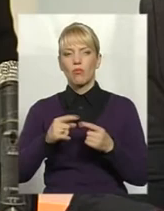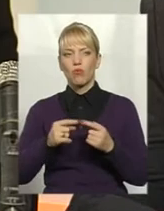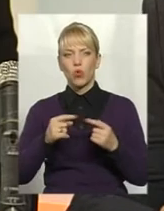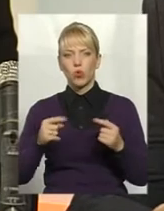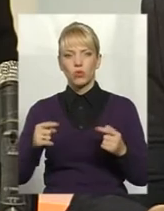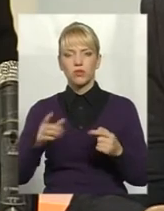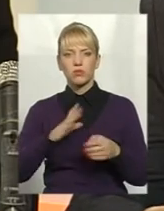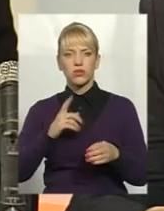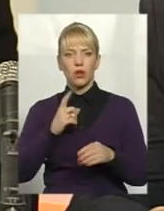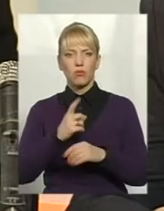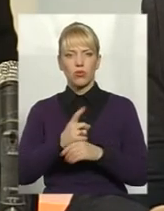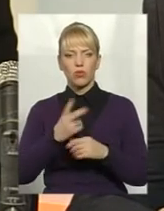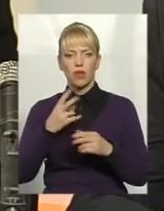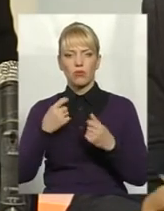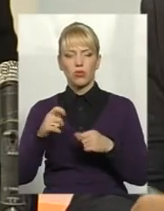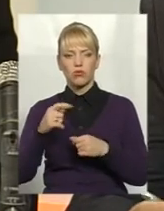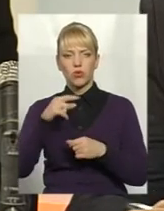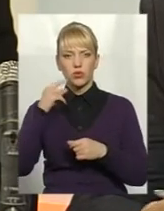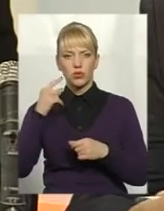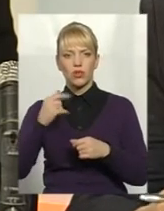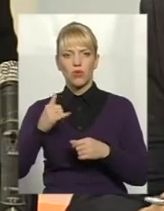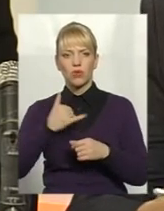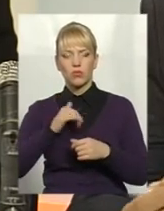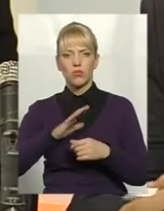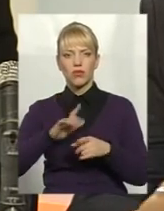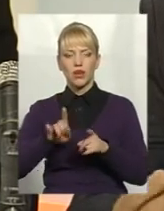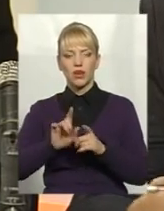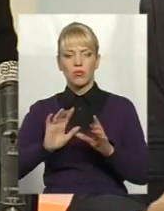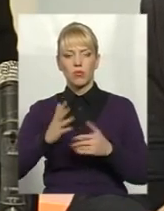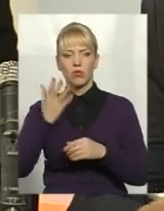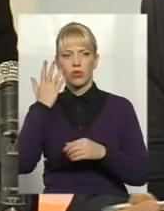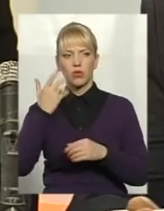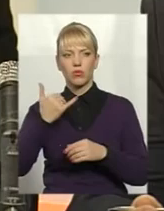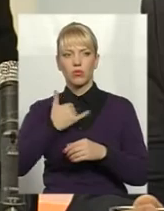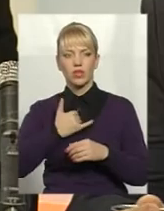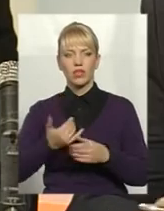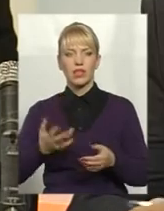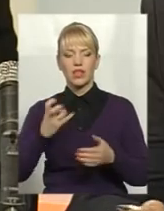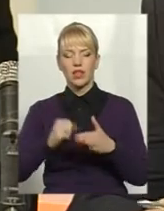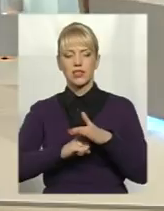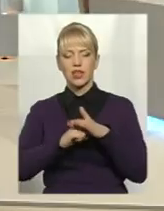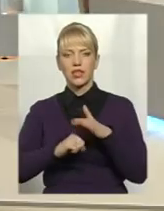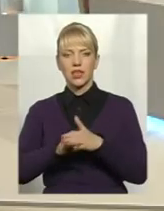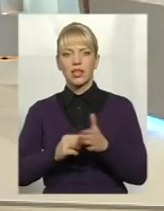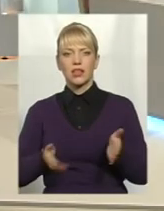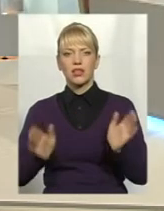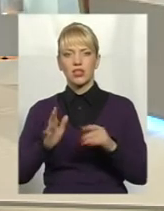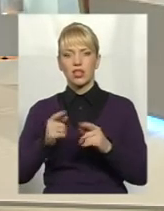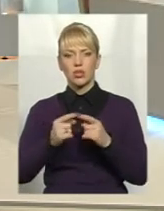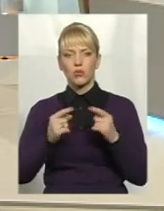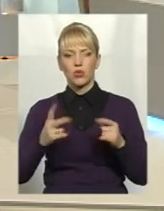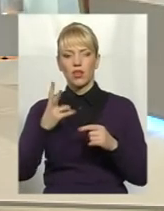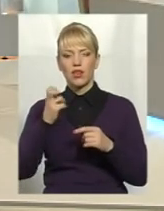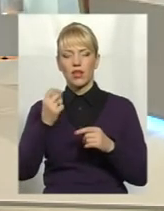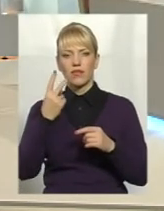Навіть наступив такий момент, що на наших складах залишилася продукція на 28 мільйонів гривень. І ми,